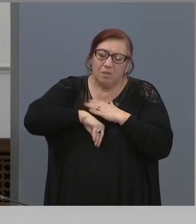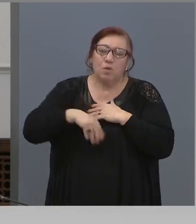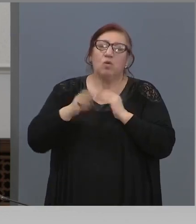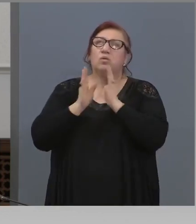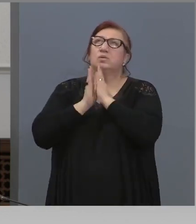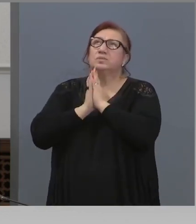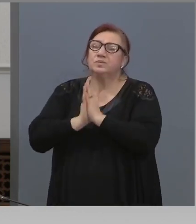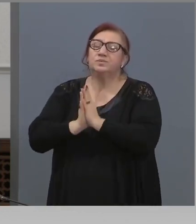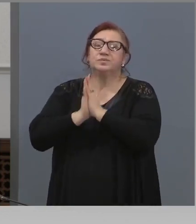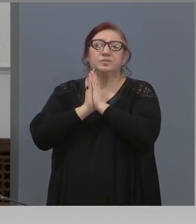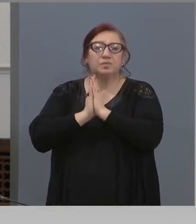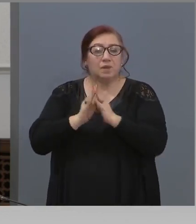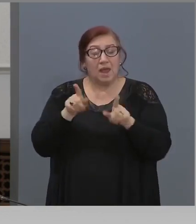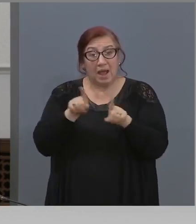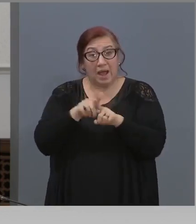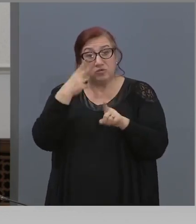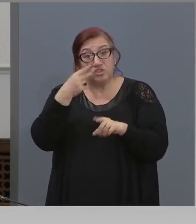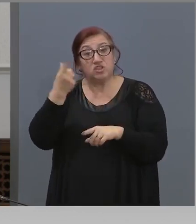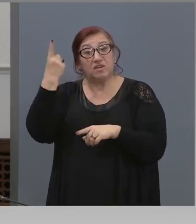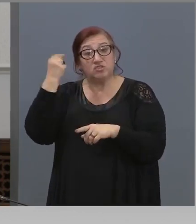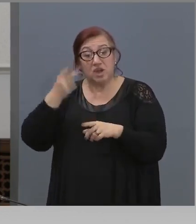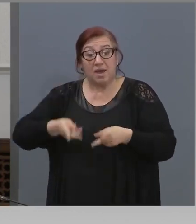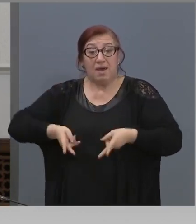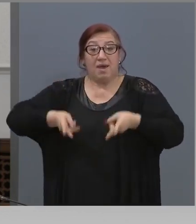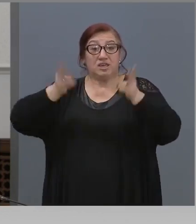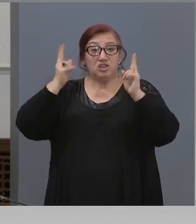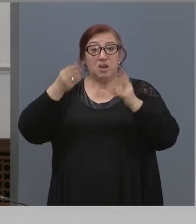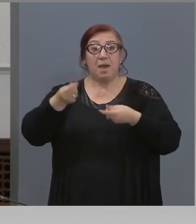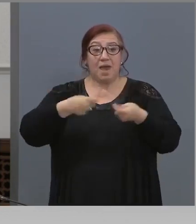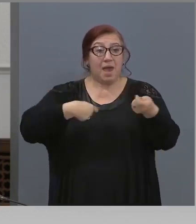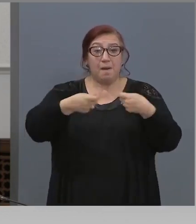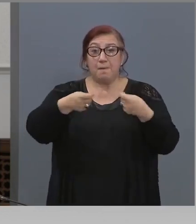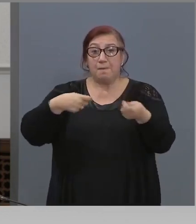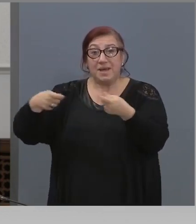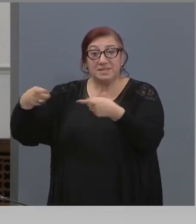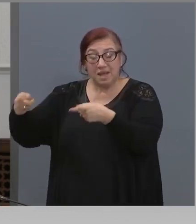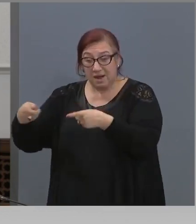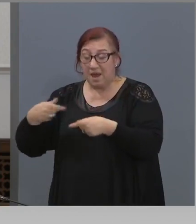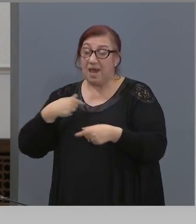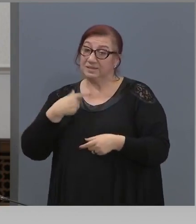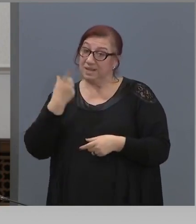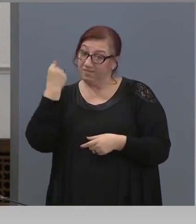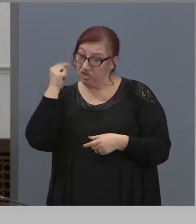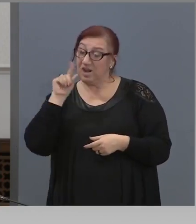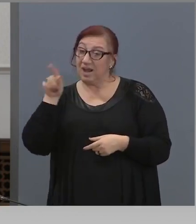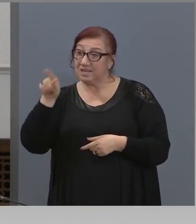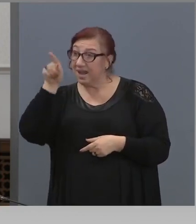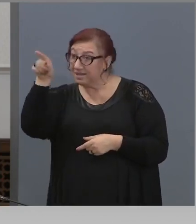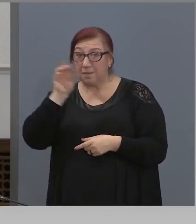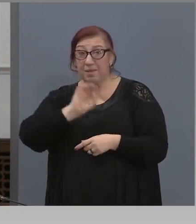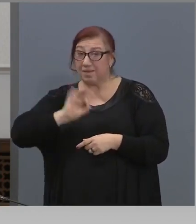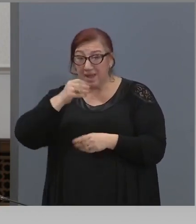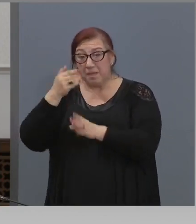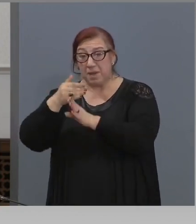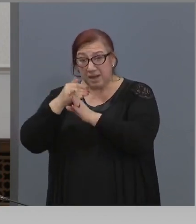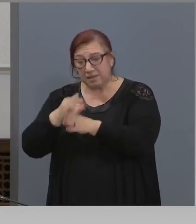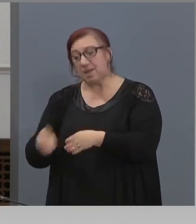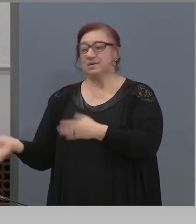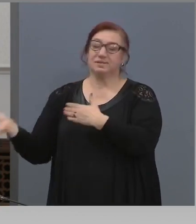разрешихме вчера пазарите и сега на Младен Маринов съм оказал там, където не са си създали ред, да ги затваря веднага.